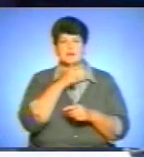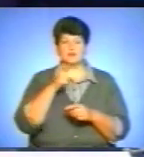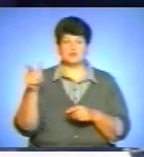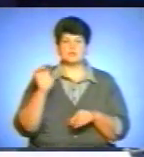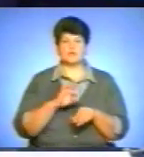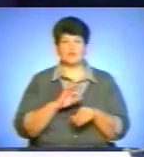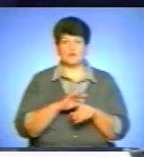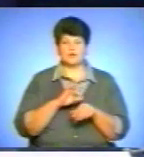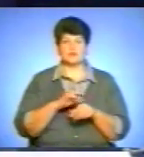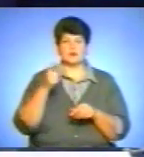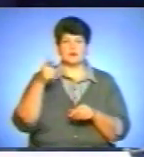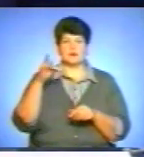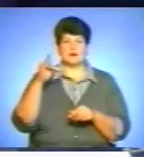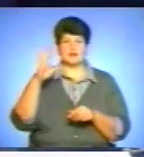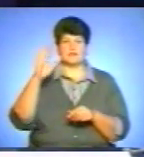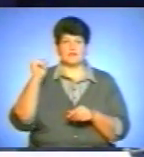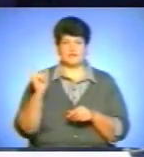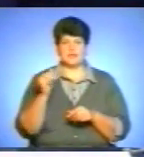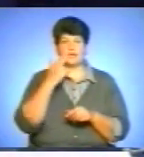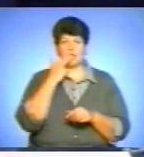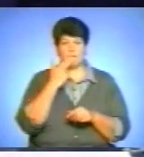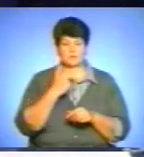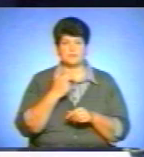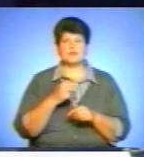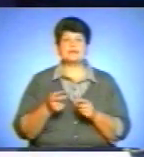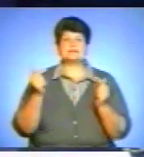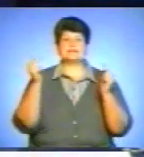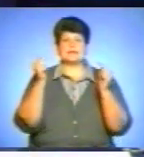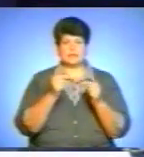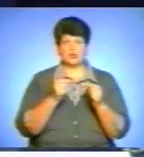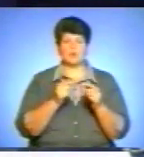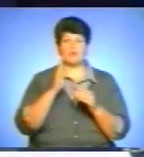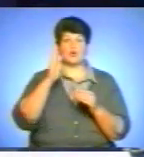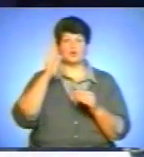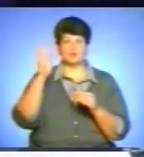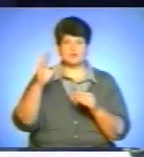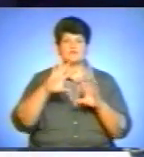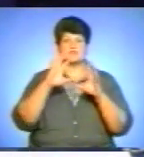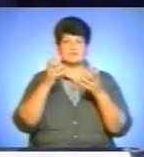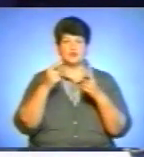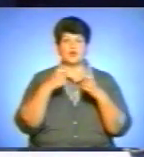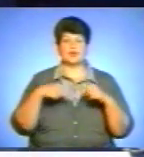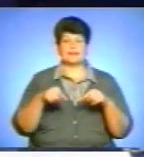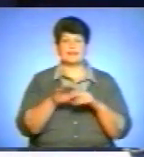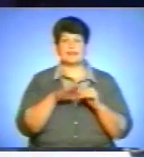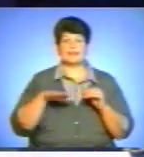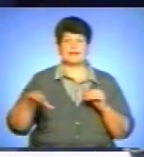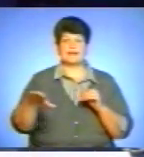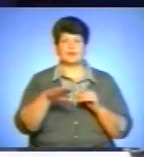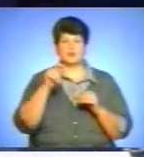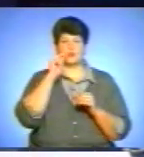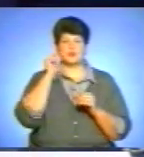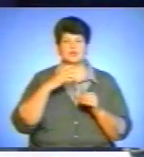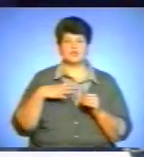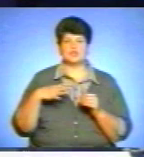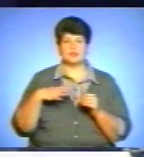респіраторними вірусними інфекціями та грипом. Згідно з прогнозами Всесвітньої організації охорони здоров'я на території України, очікується